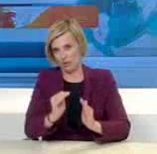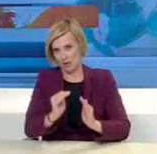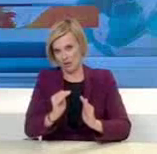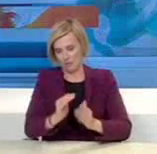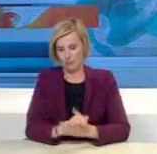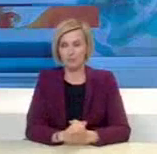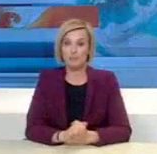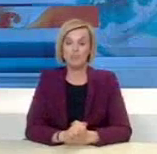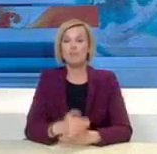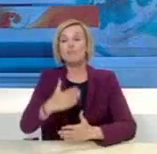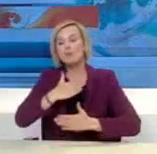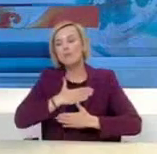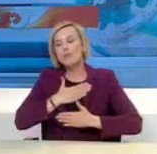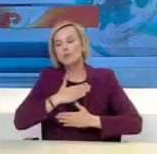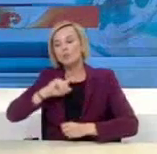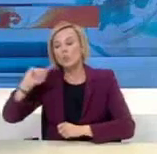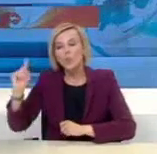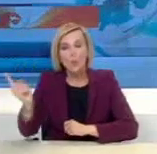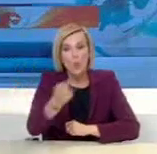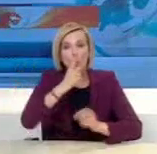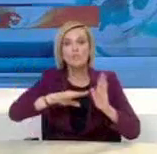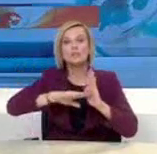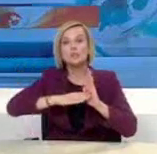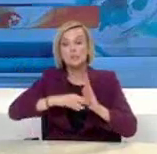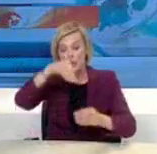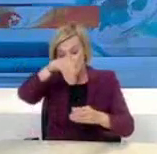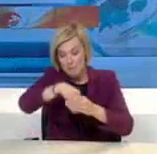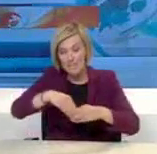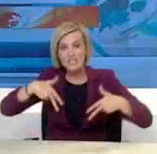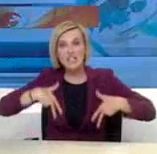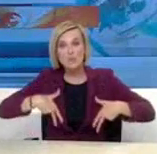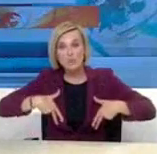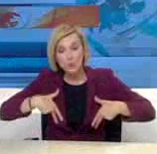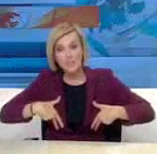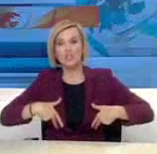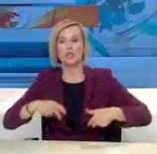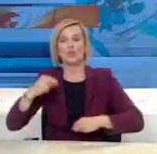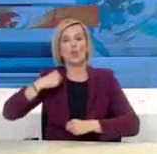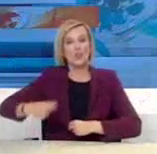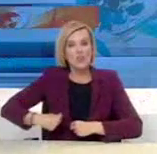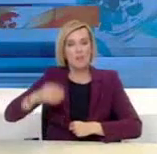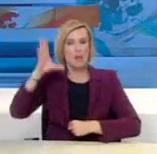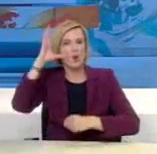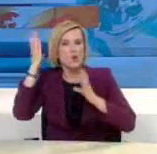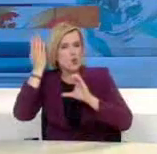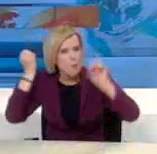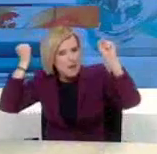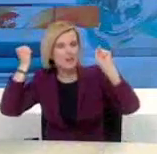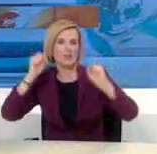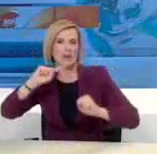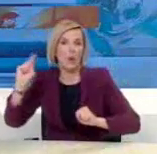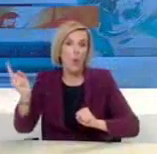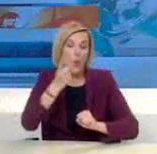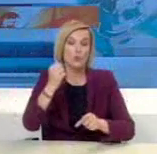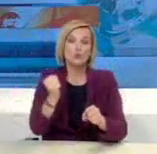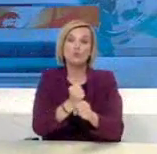όλους τους υπαλλήλους του Υπουργείου Συστορικών, τους υπαλλήλους που εργάζονται στους οργανισμούς τοπικής αυτοδίκησης Α και Β βαθμού και βεβαίως